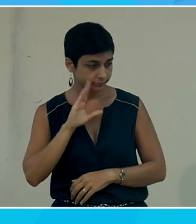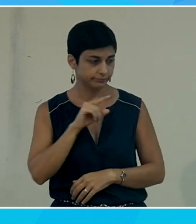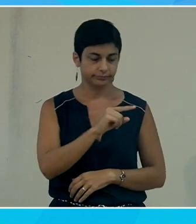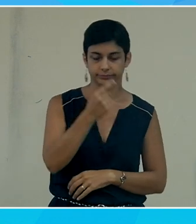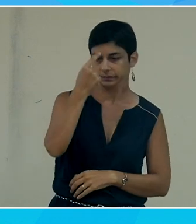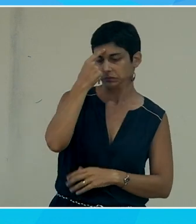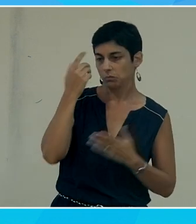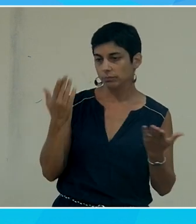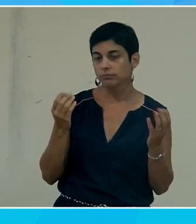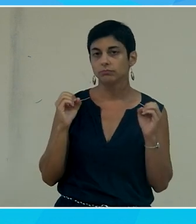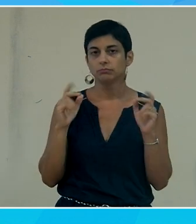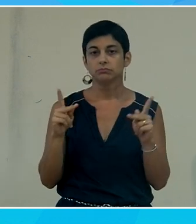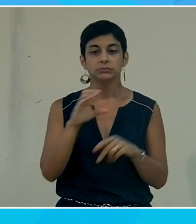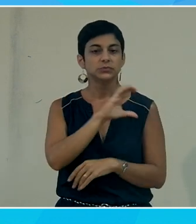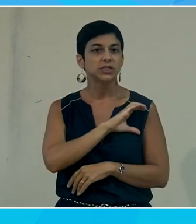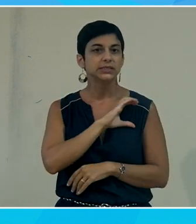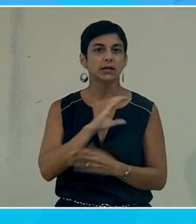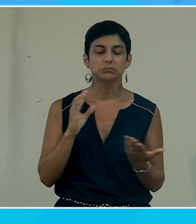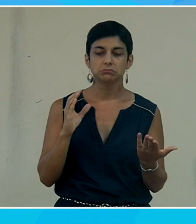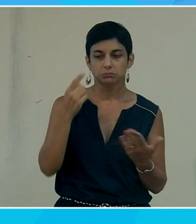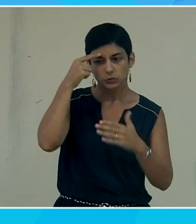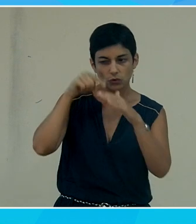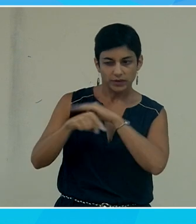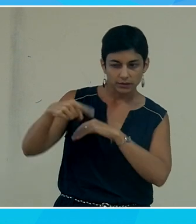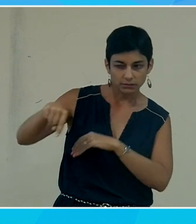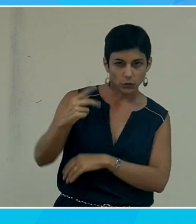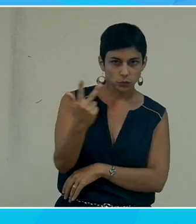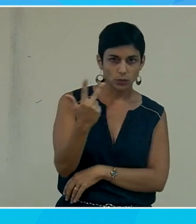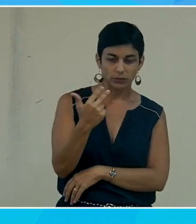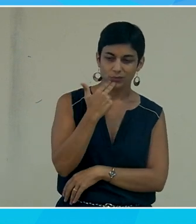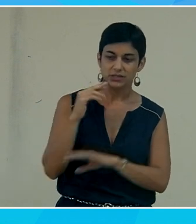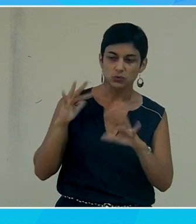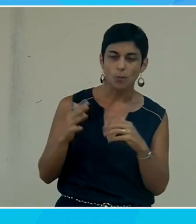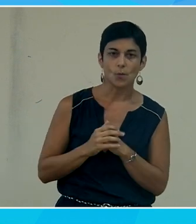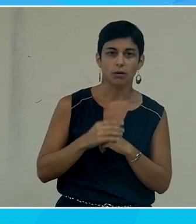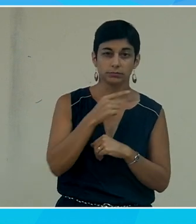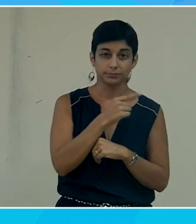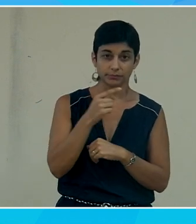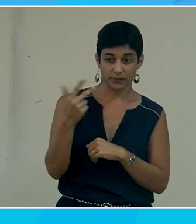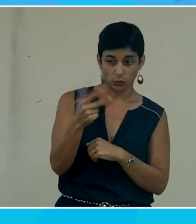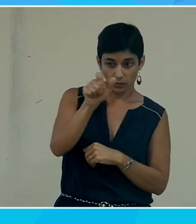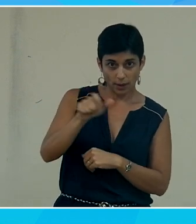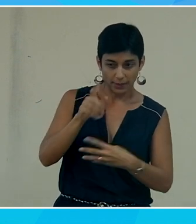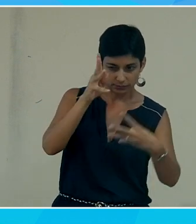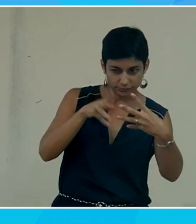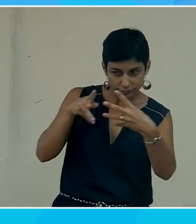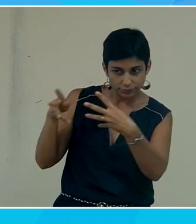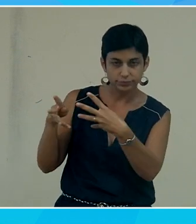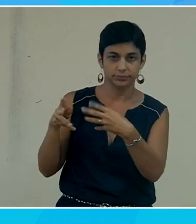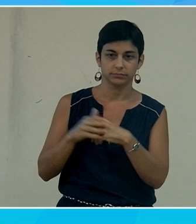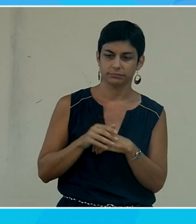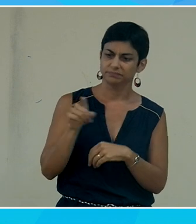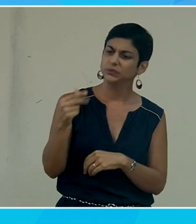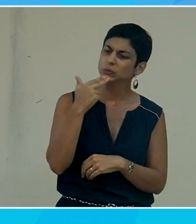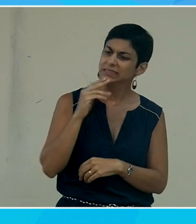je vais essayer de voir un peu comment eux vont être amenés à l'utiliser donc il a essayé d'analyser chacun des personnages identifier finalement leurs